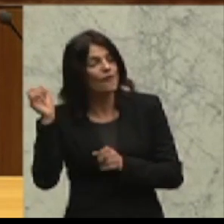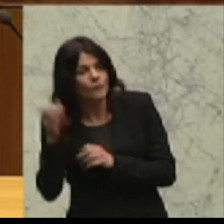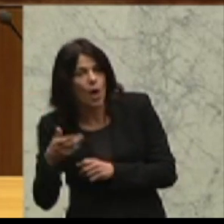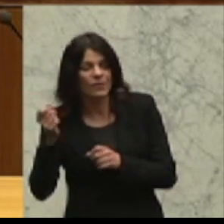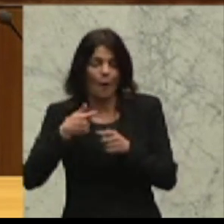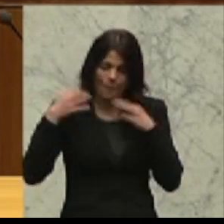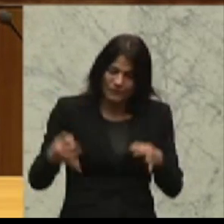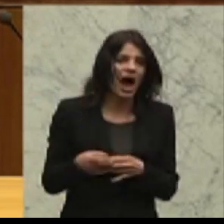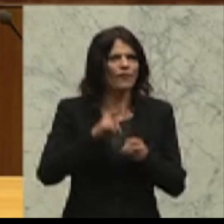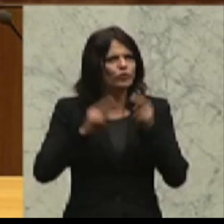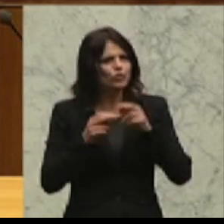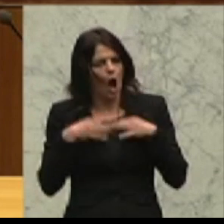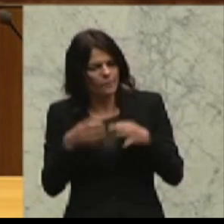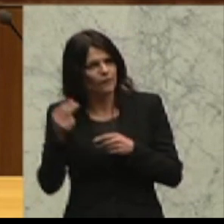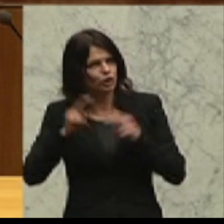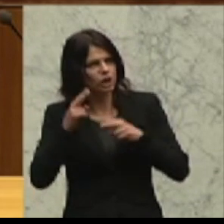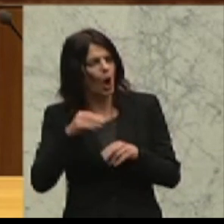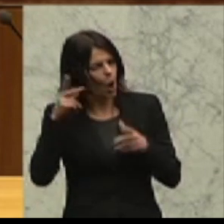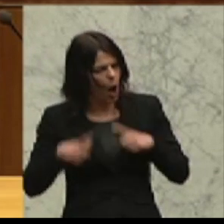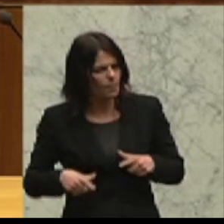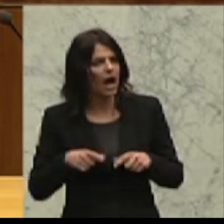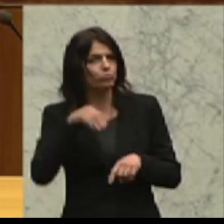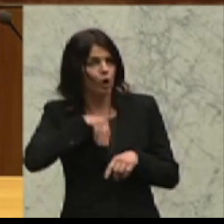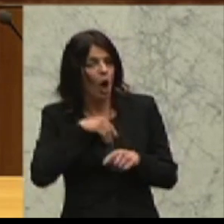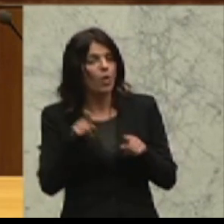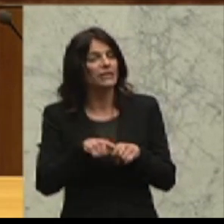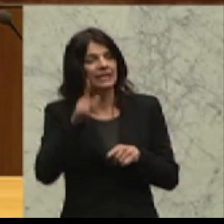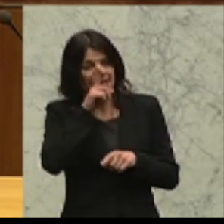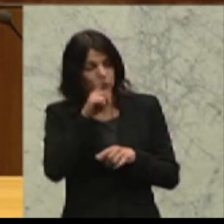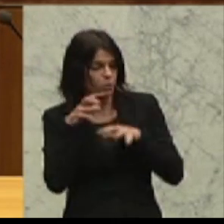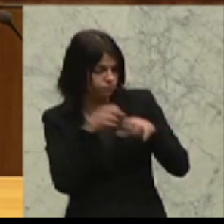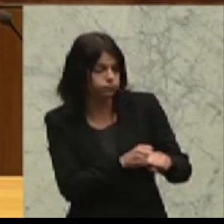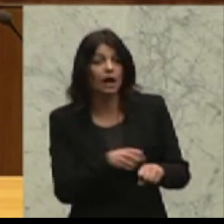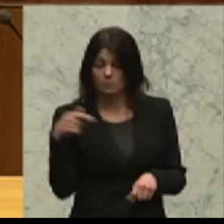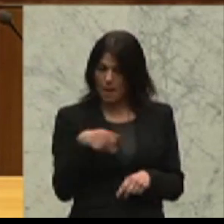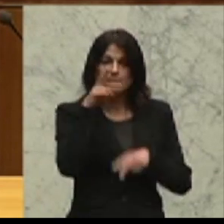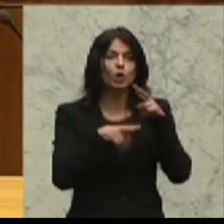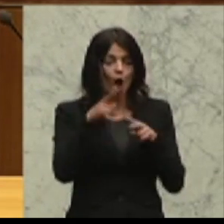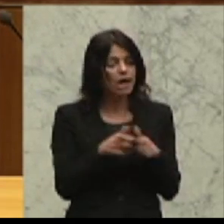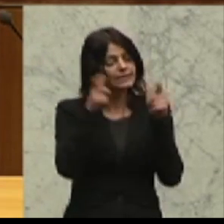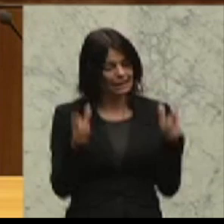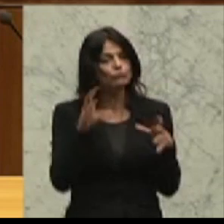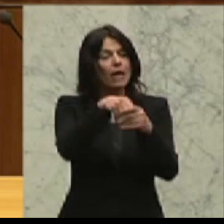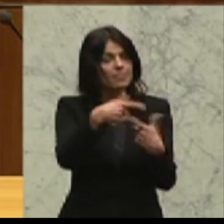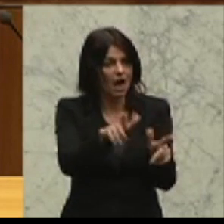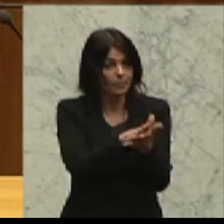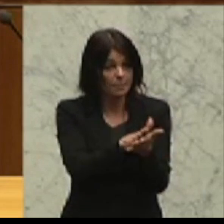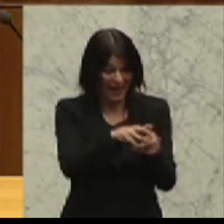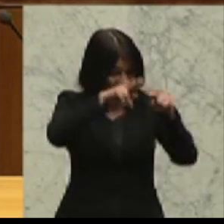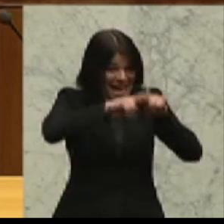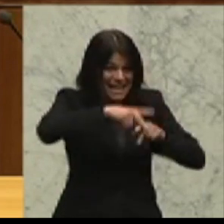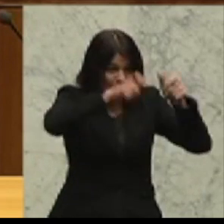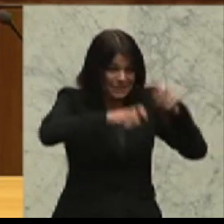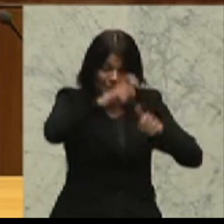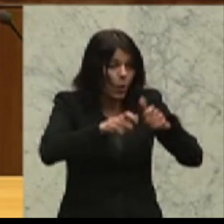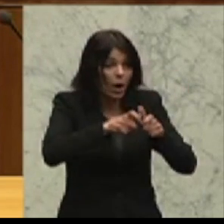Formen von körperlicher, psychologischer oder sexueller Gewalt hier in diesen Betreuungszentren verharren können und alle anderen aus